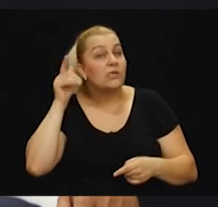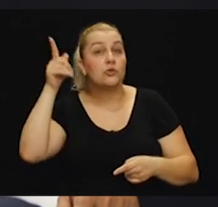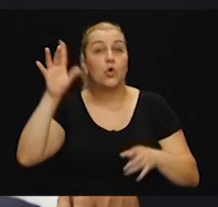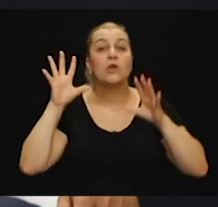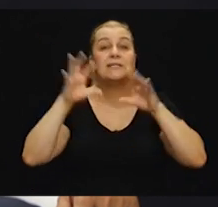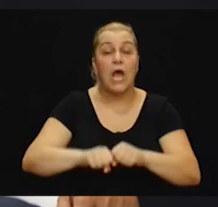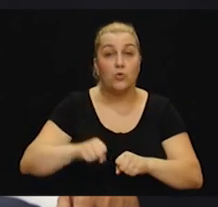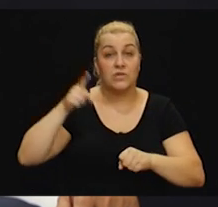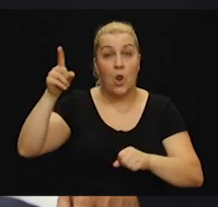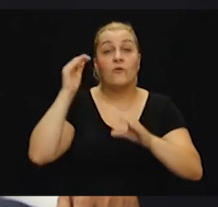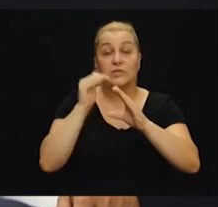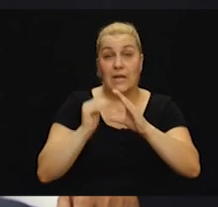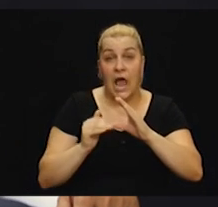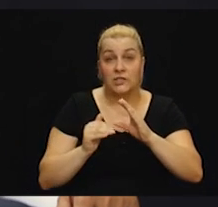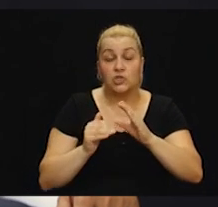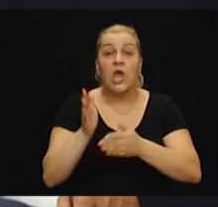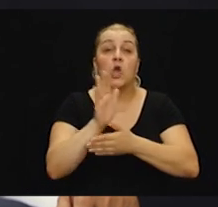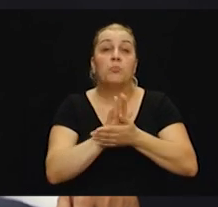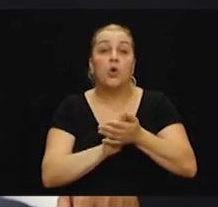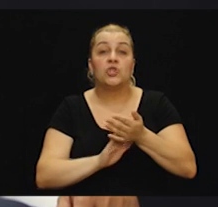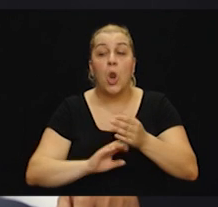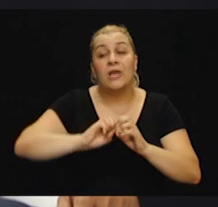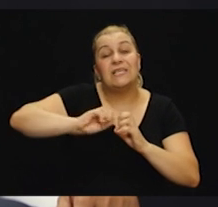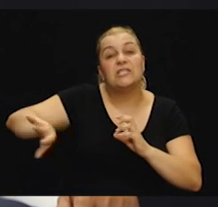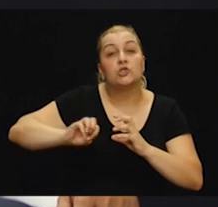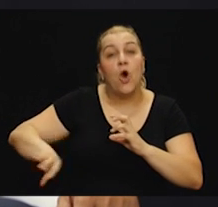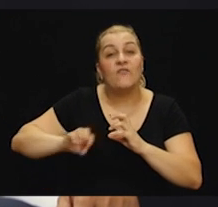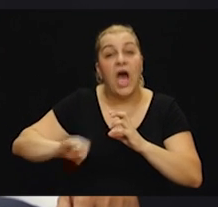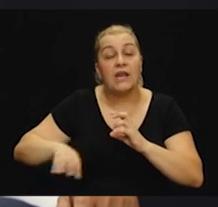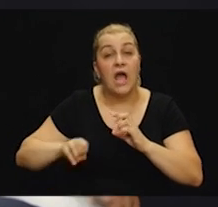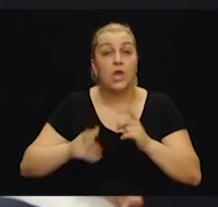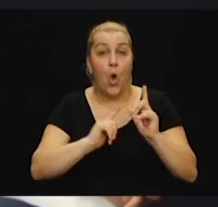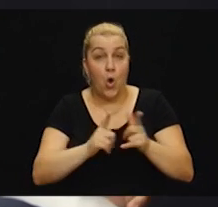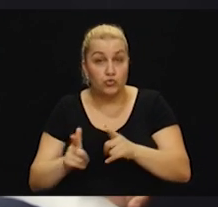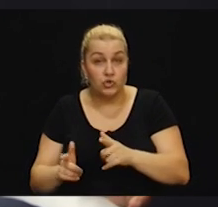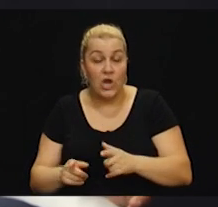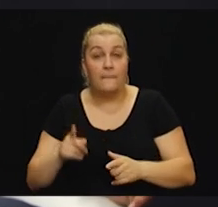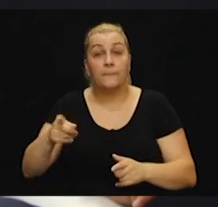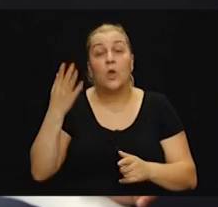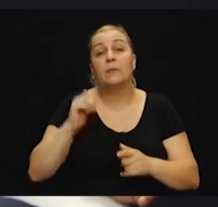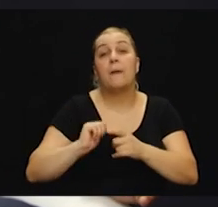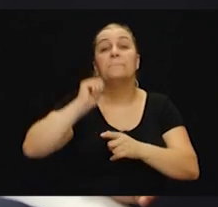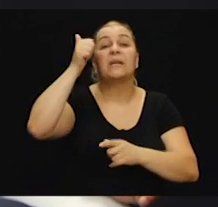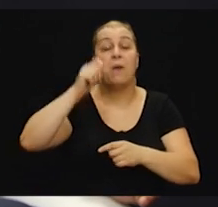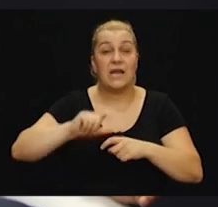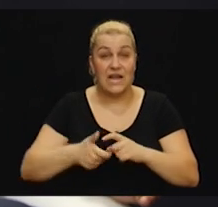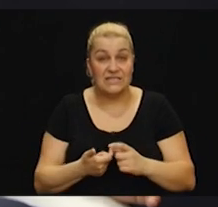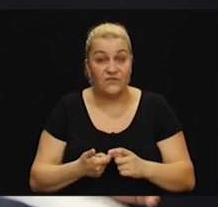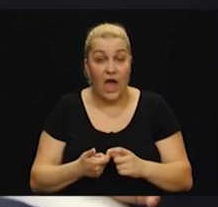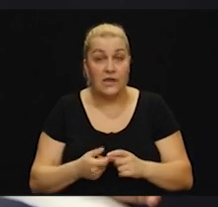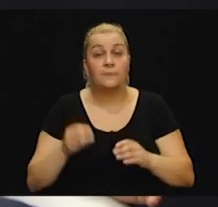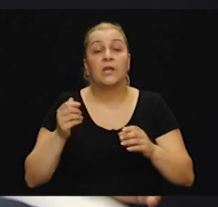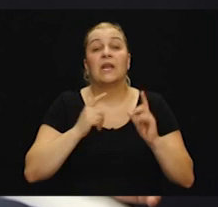gore naši zauželi to skladište i da je počelo istovaranje oružja, jer primarna stvar ove akcije je bilo naoružati Dalmaciju,